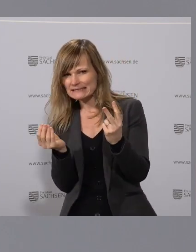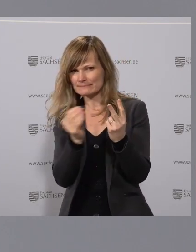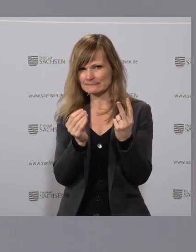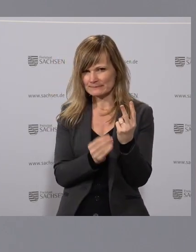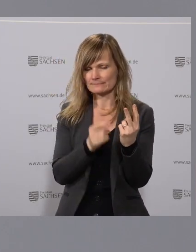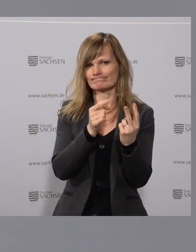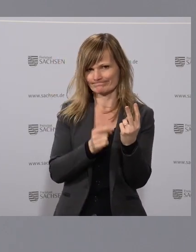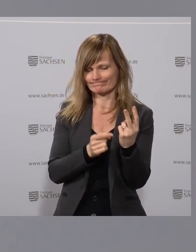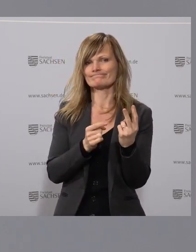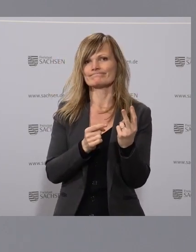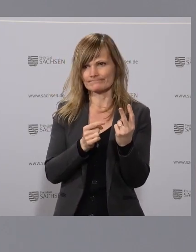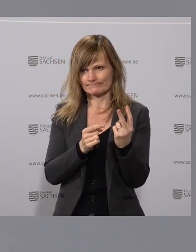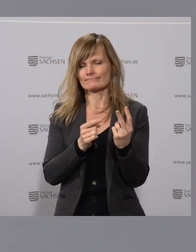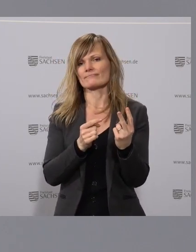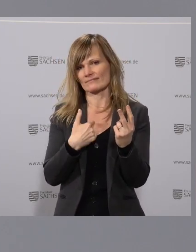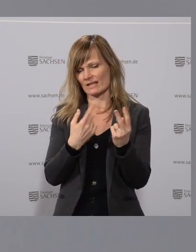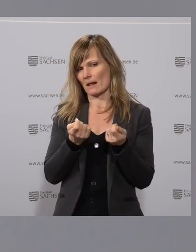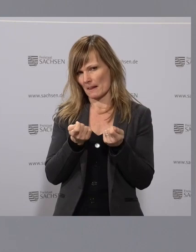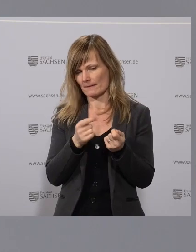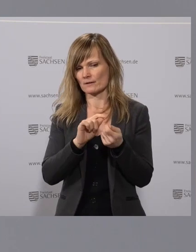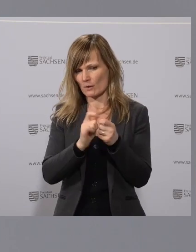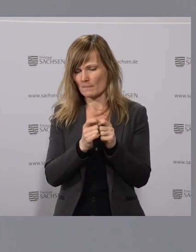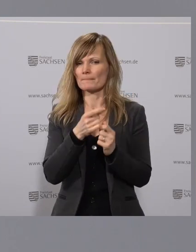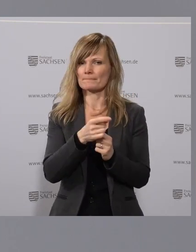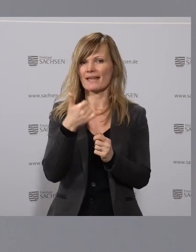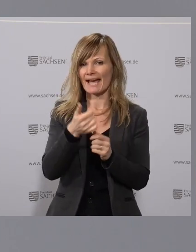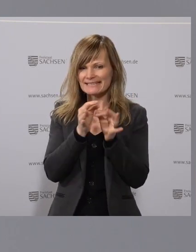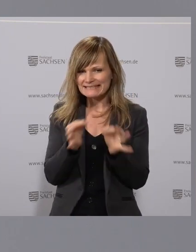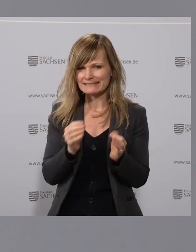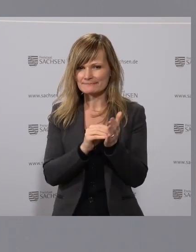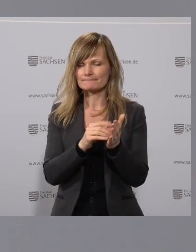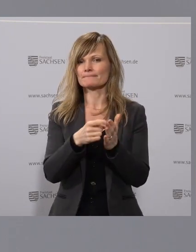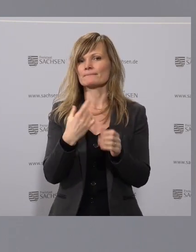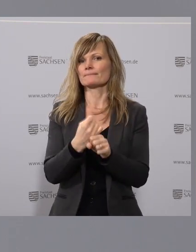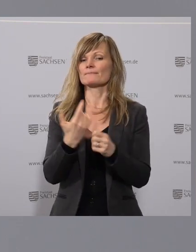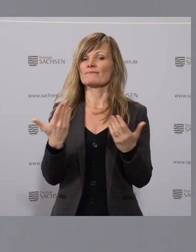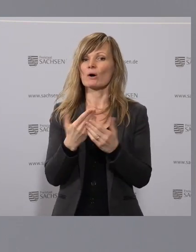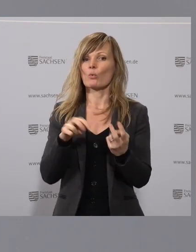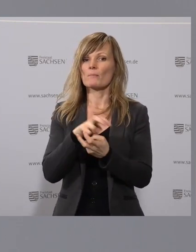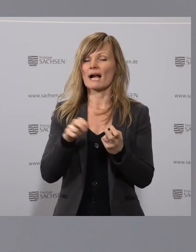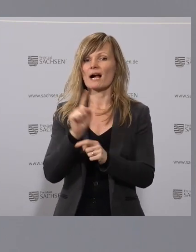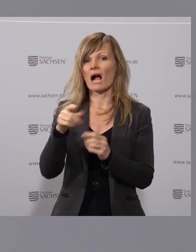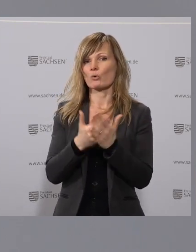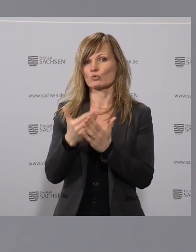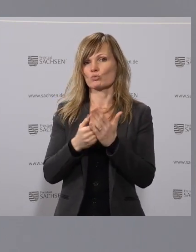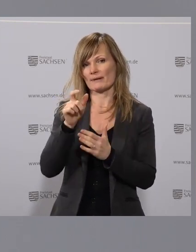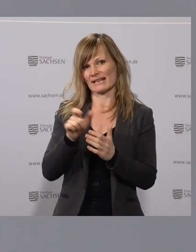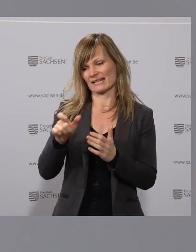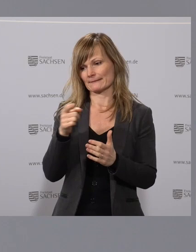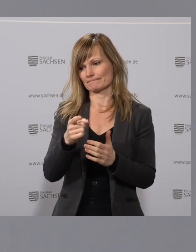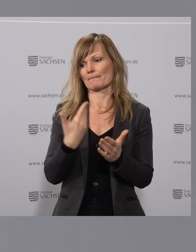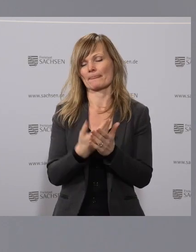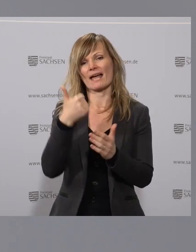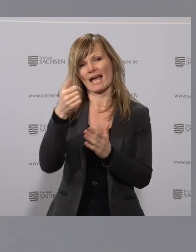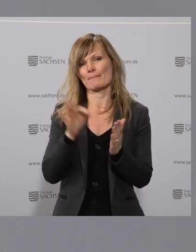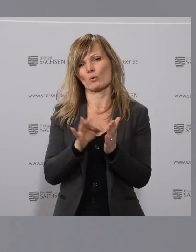relativ kleine, die wir dort vorgenommen haben. Und es gibt eine Präzisierung, die wir auch noch vorgenommen haben, ist der Umgang mit den Auszubildenden. Das war so ein